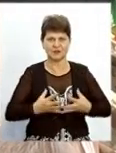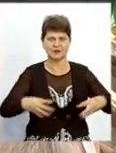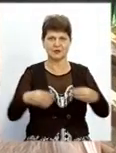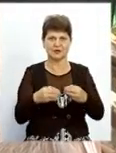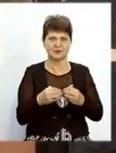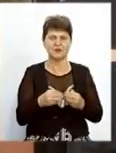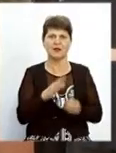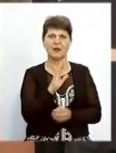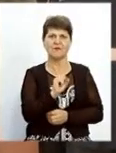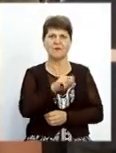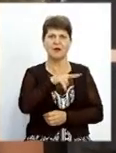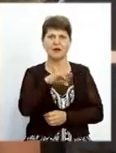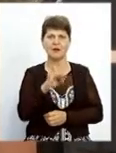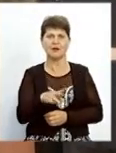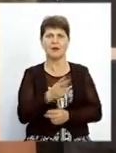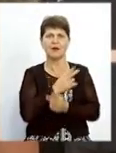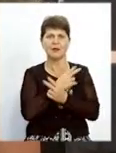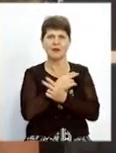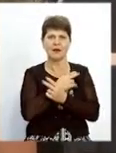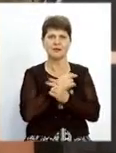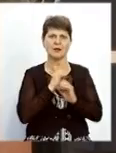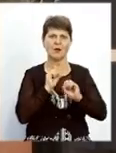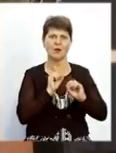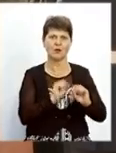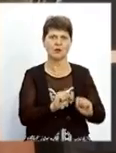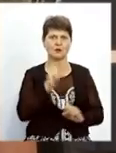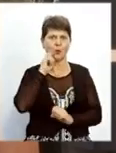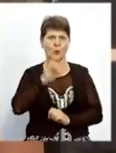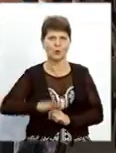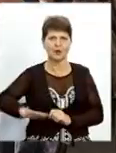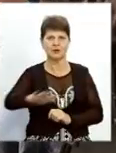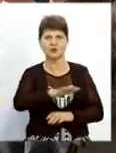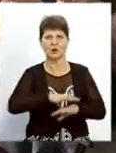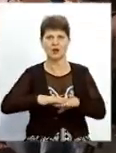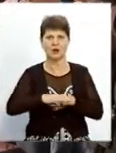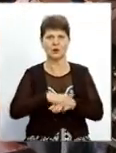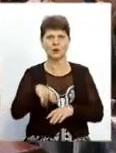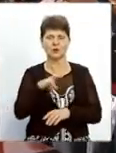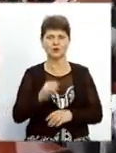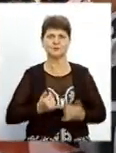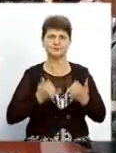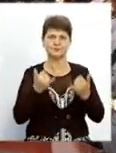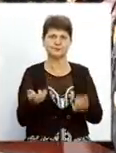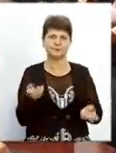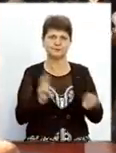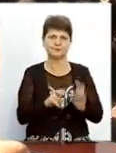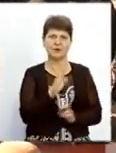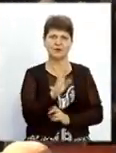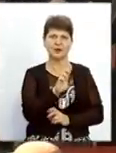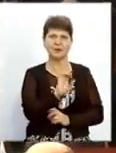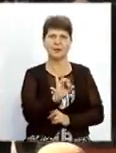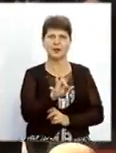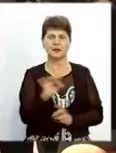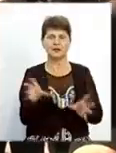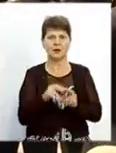справжній янгол, охоронець України і українського народу. Прийшли вшанувати пам'ять Валентина Белінського і його